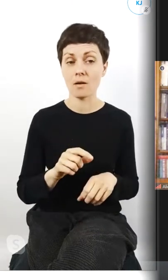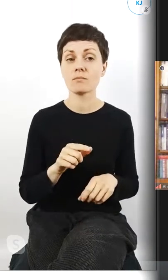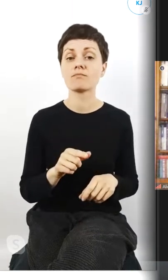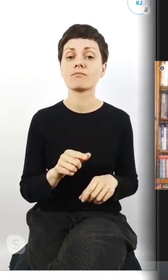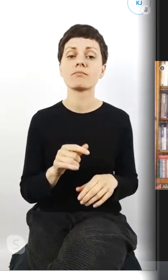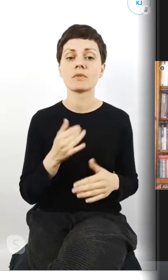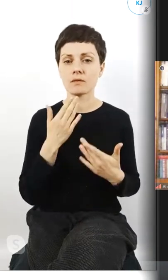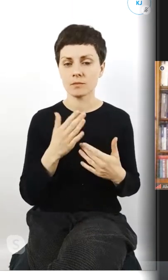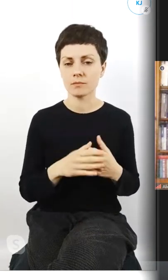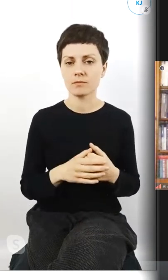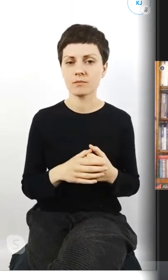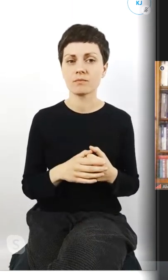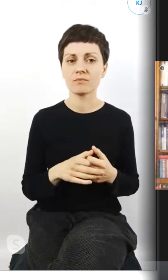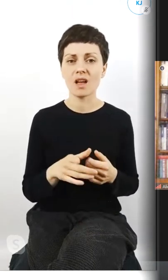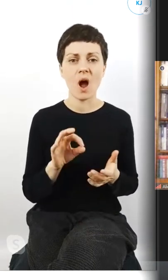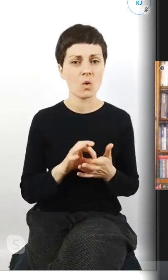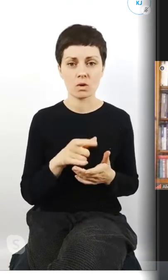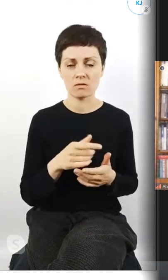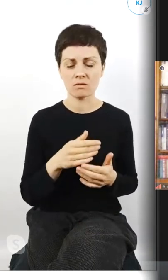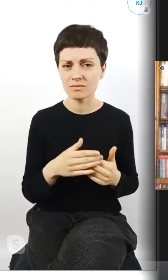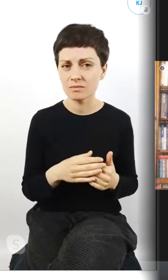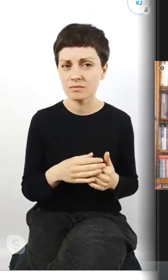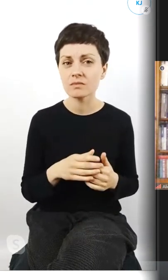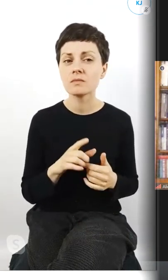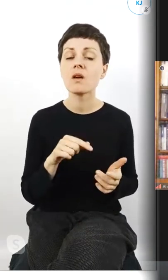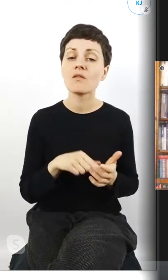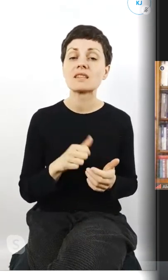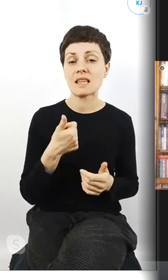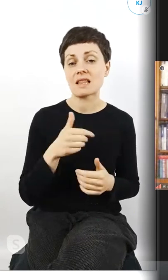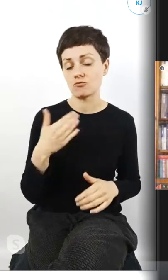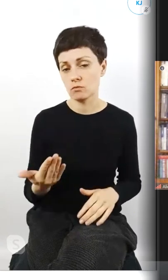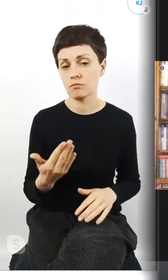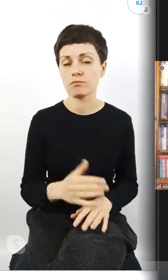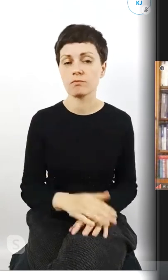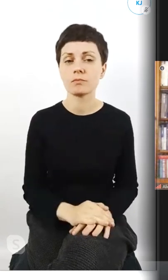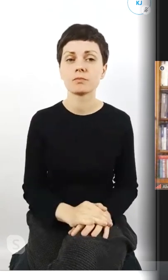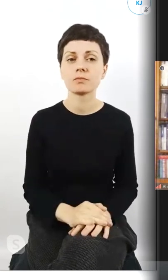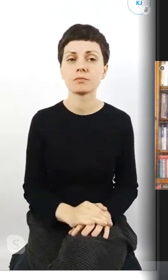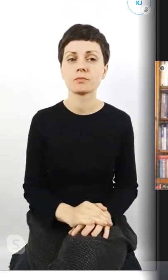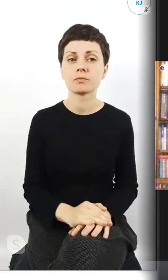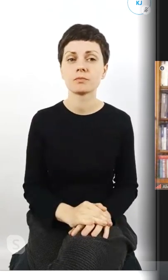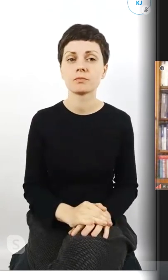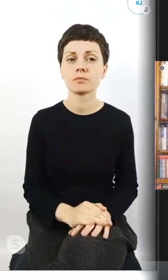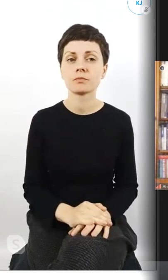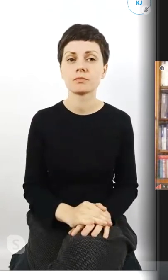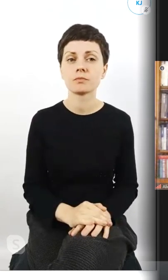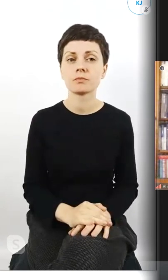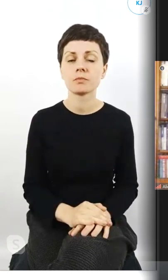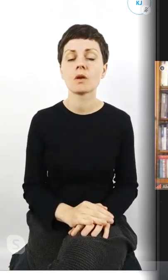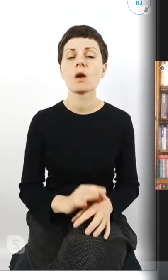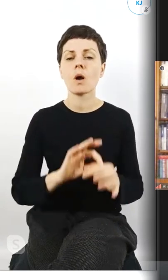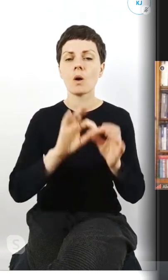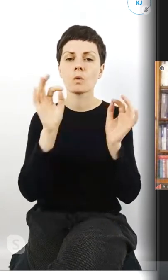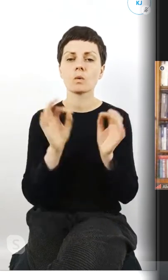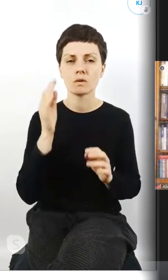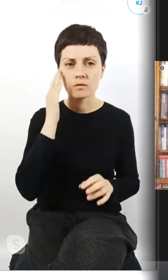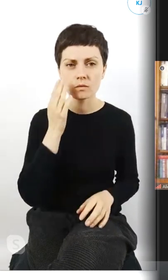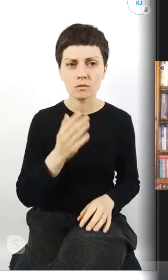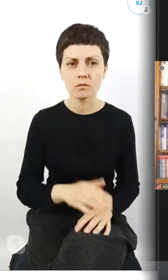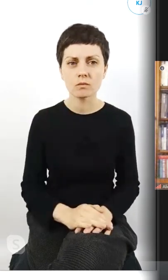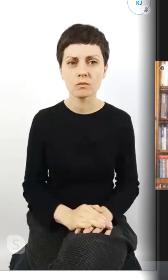tak bliskim terminie taki, że z jednej strony znaczy ogólnie wiemy, że mogą być